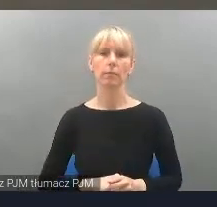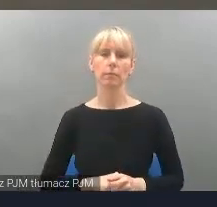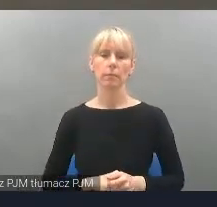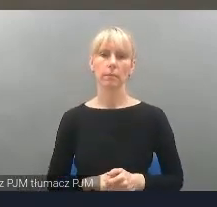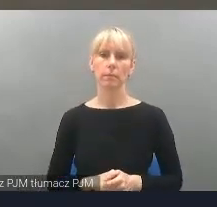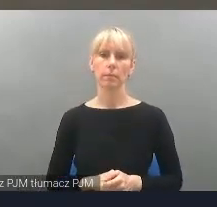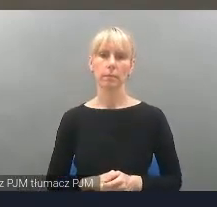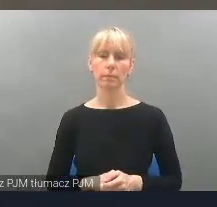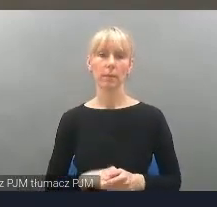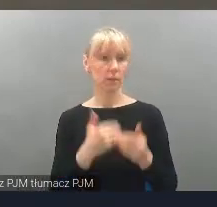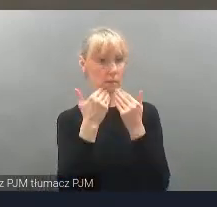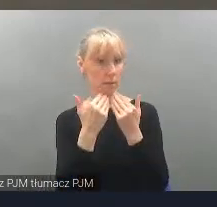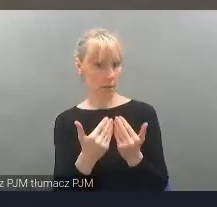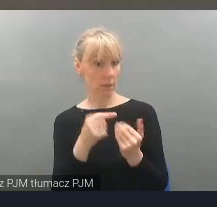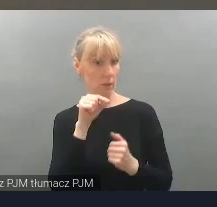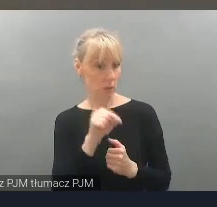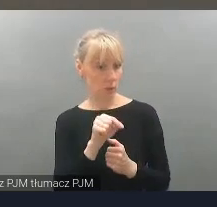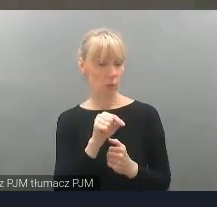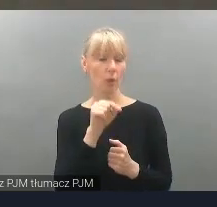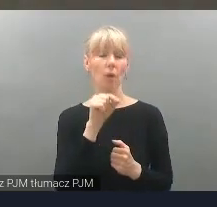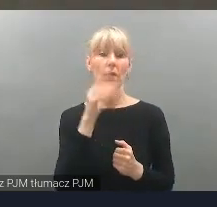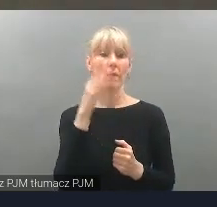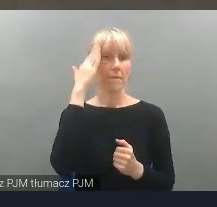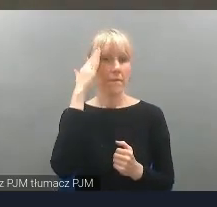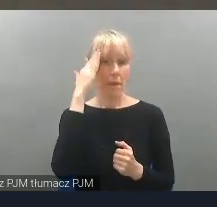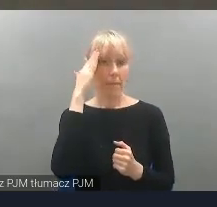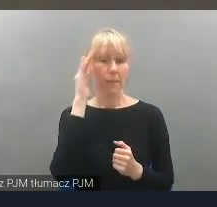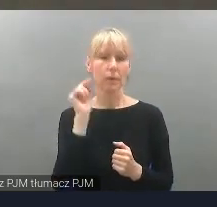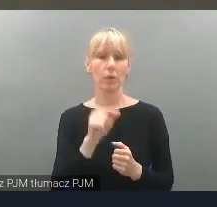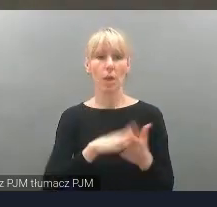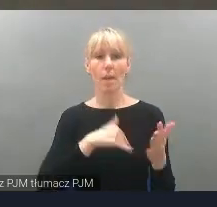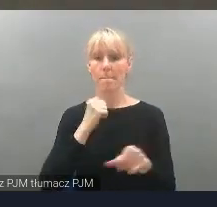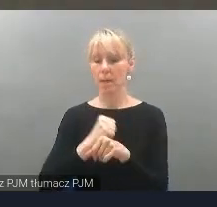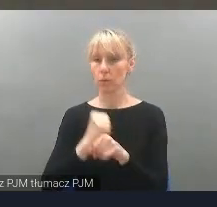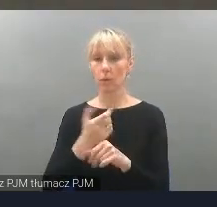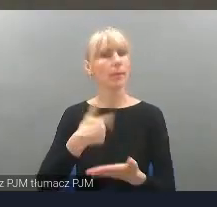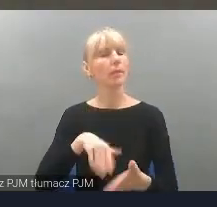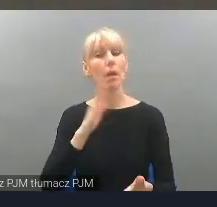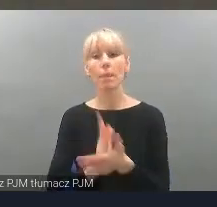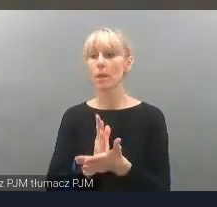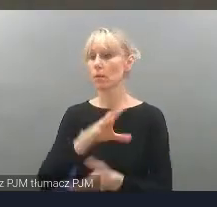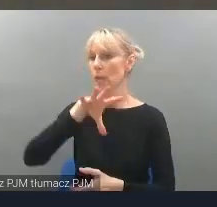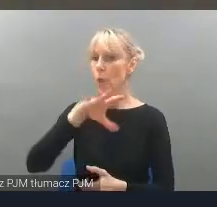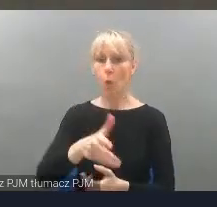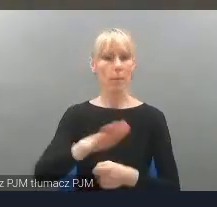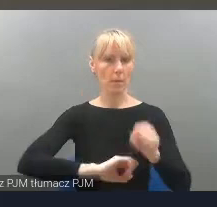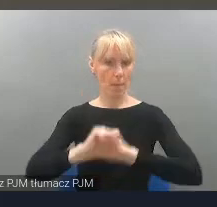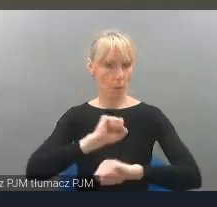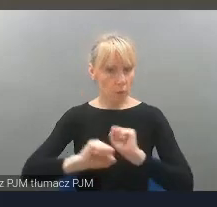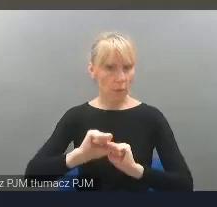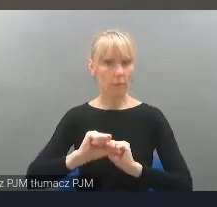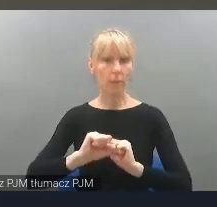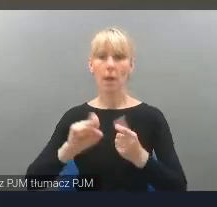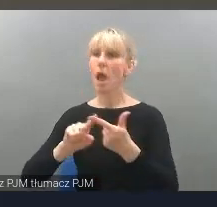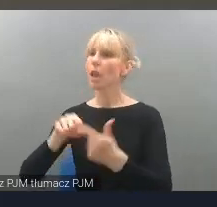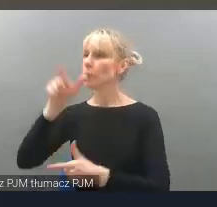Dzięki temu wiemy też, że pracujemy na rzecz nie tylko osób z niepełnosprawnościami czy osób ze